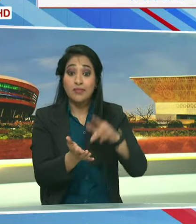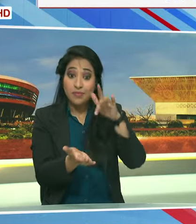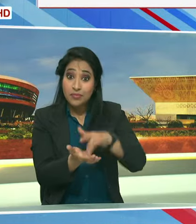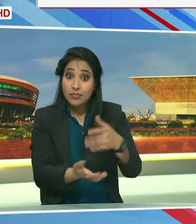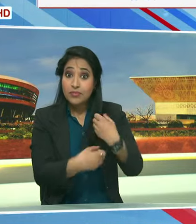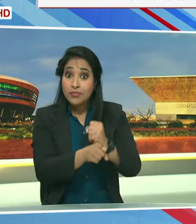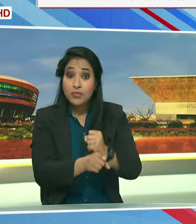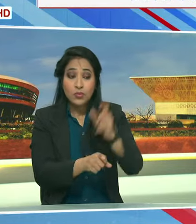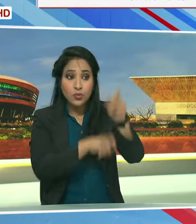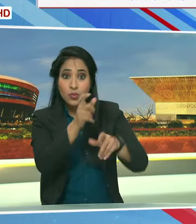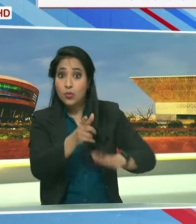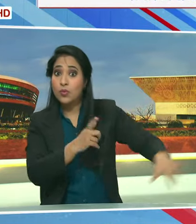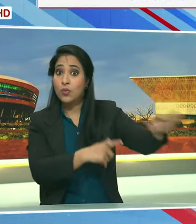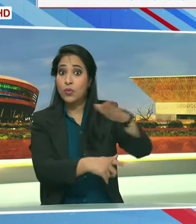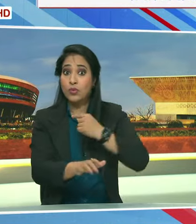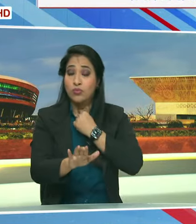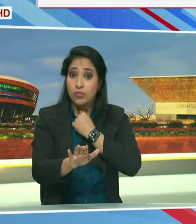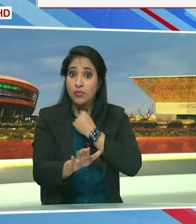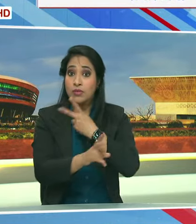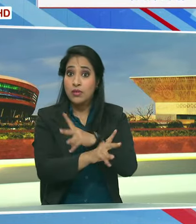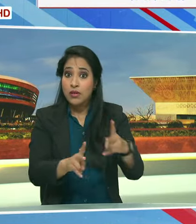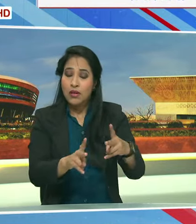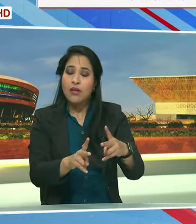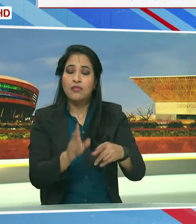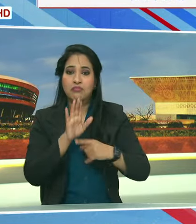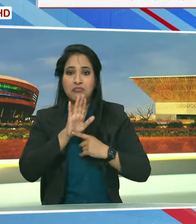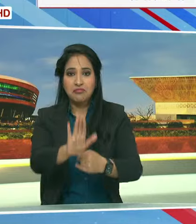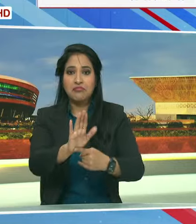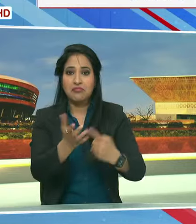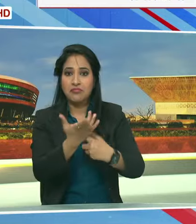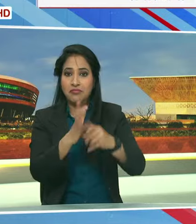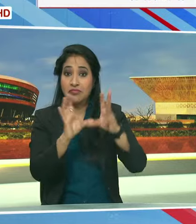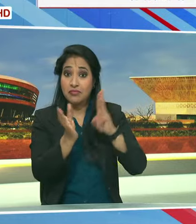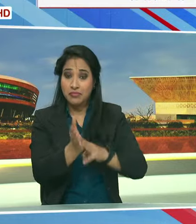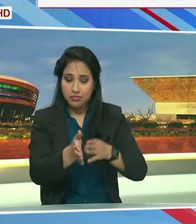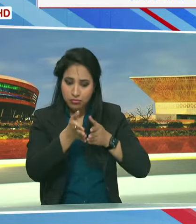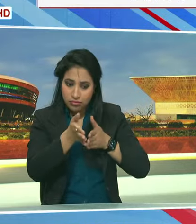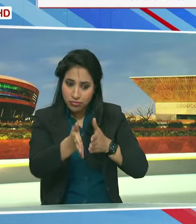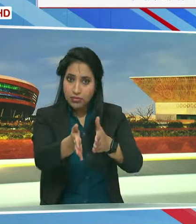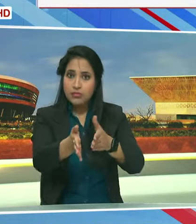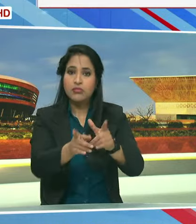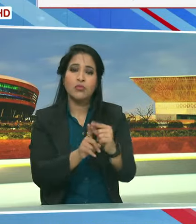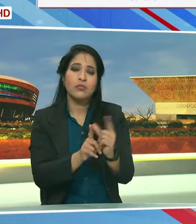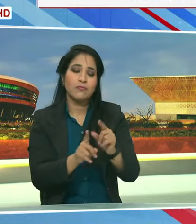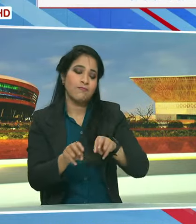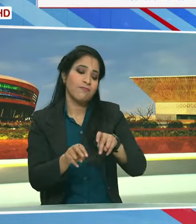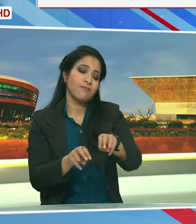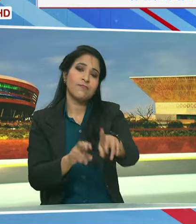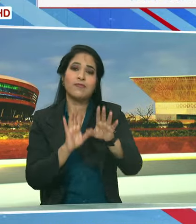लोगों का इस संकल्प को दर्शाता है कि वो राम के पत पर ही चलेंगे